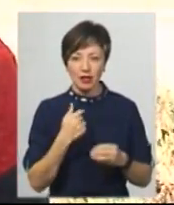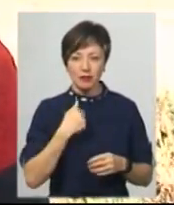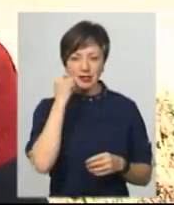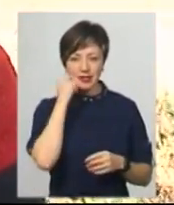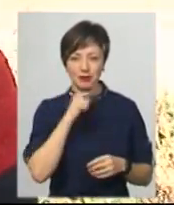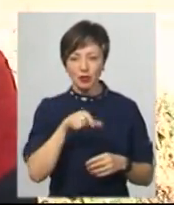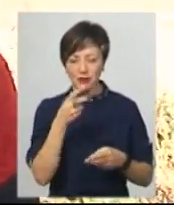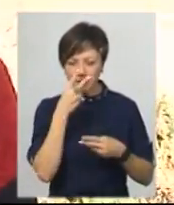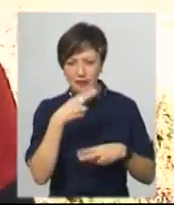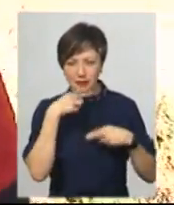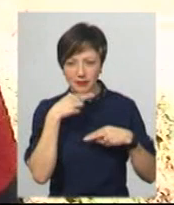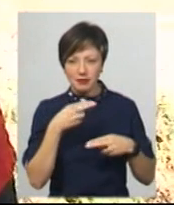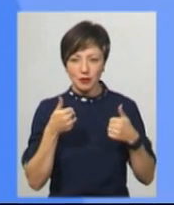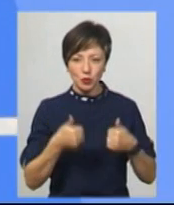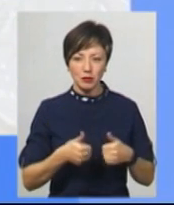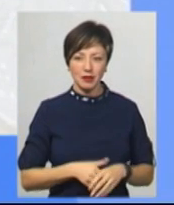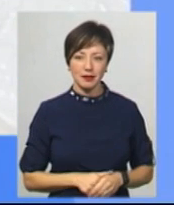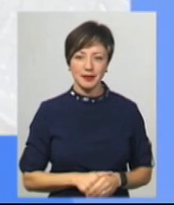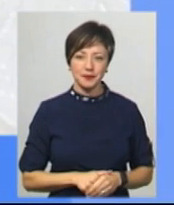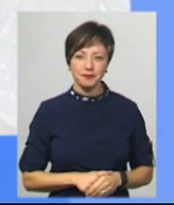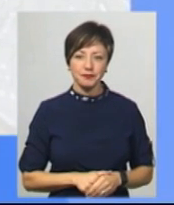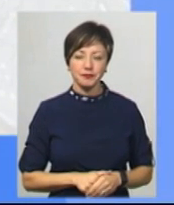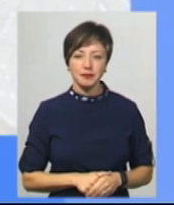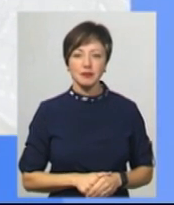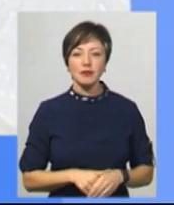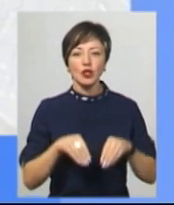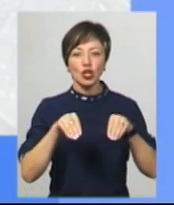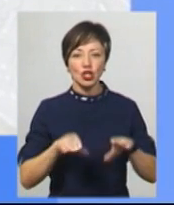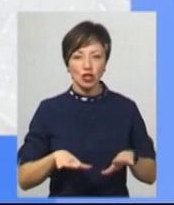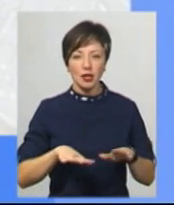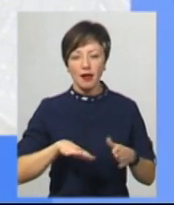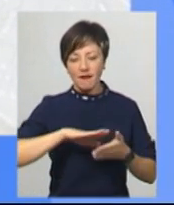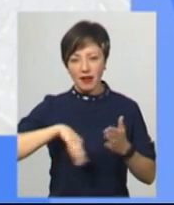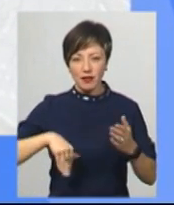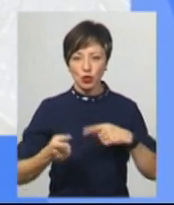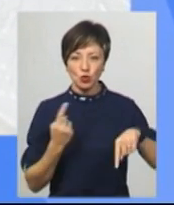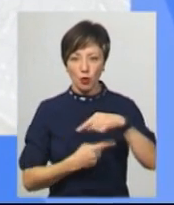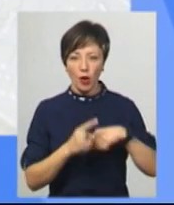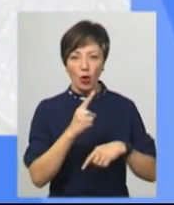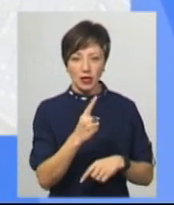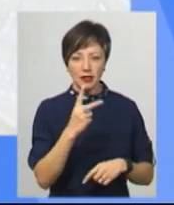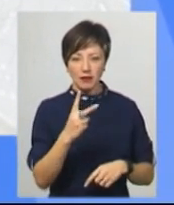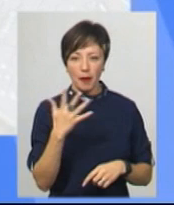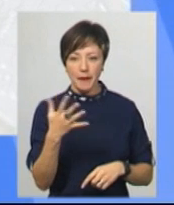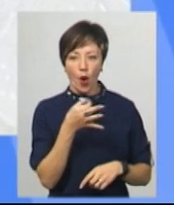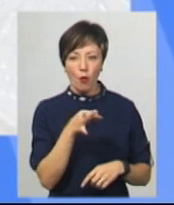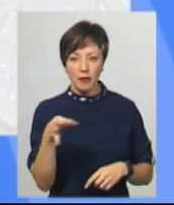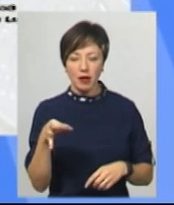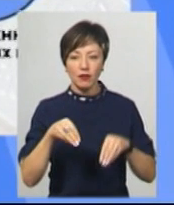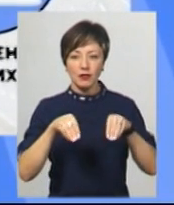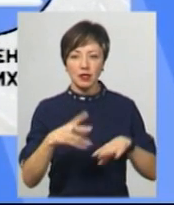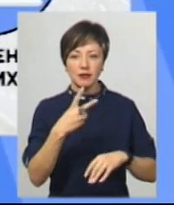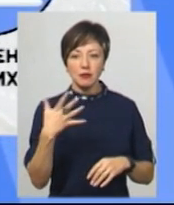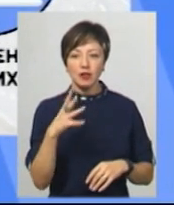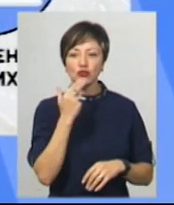старикам, треба придивлятися добре. Нагадаємо, що рішення про виведення з обігу монет номіналом 1, 2 та 5 копійок ухвалили